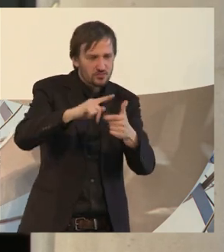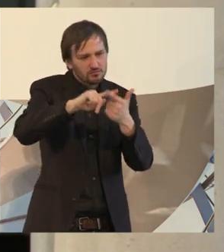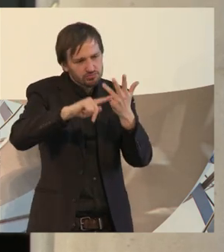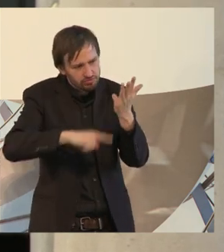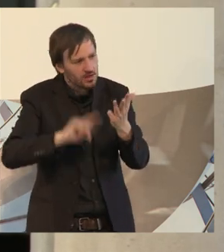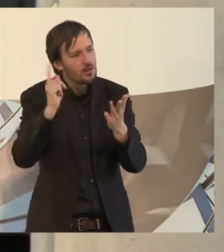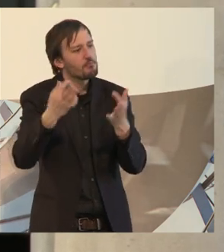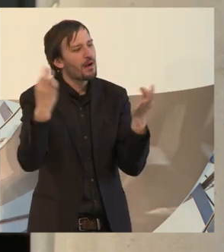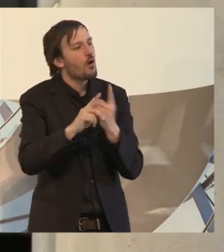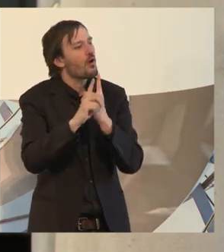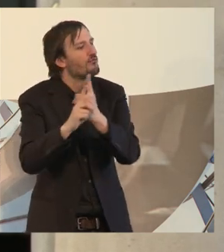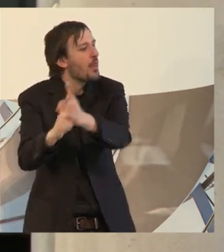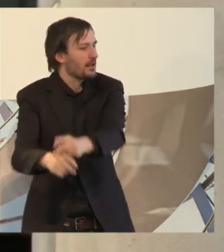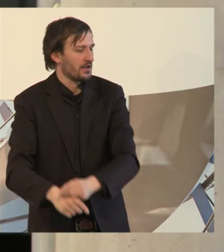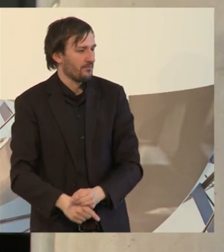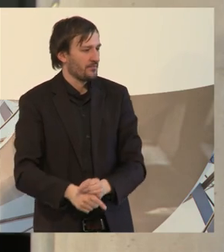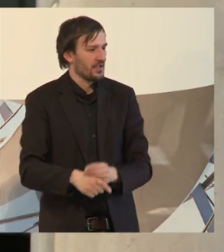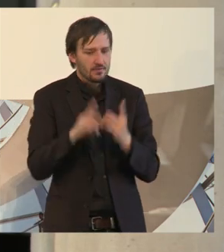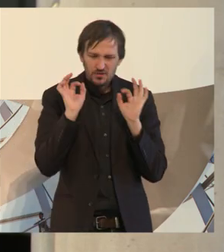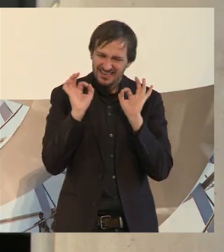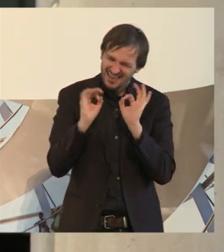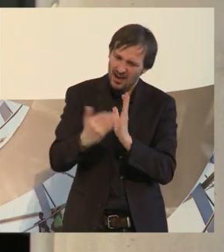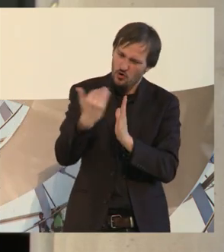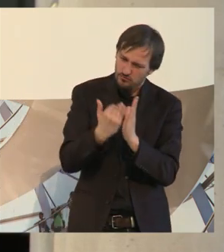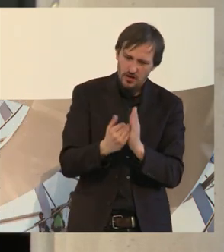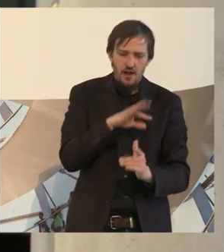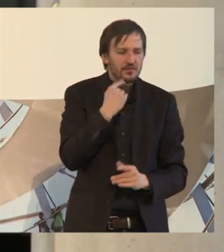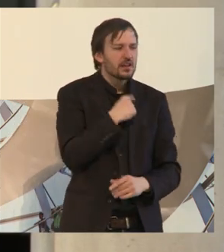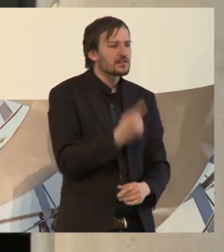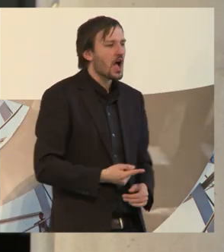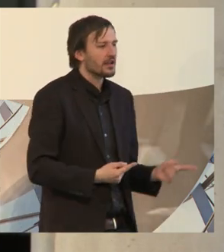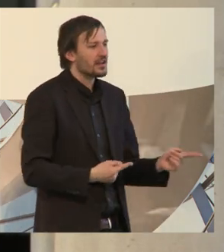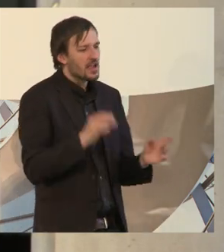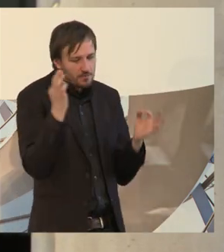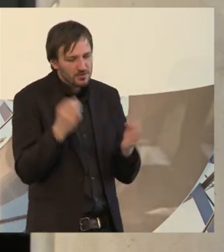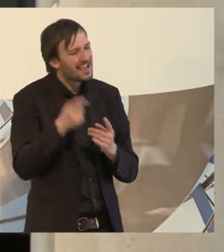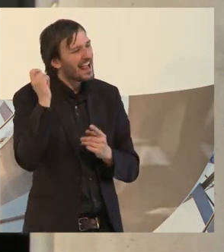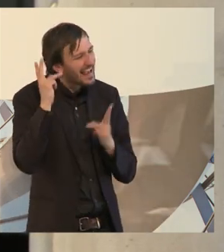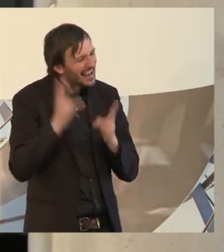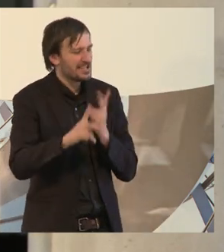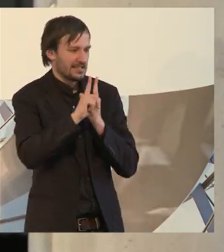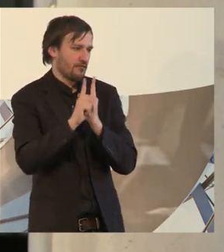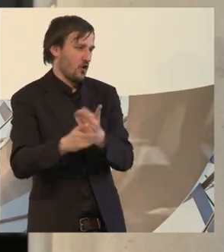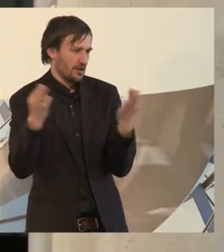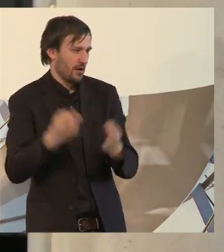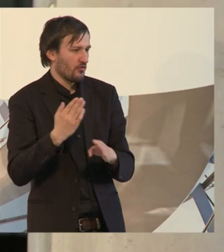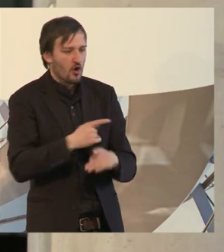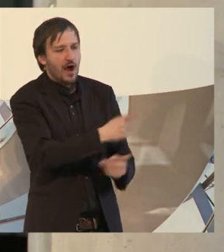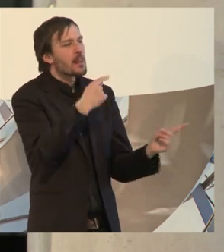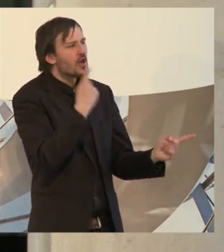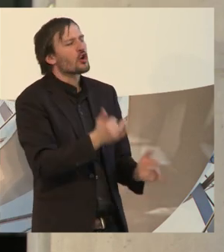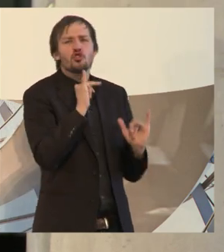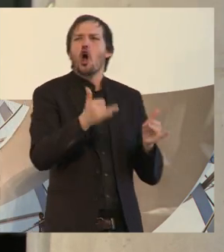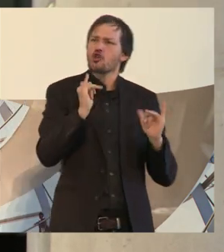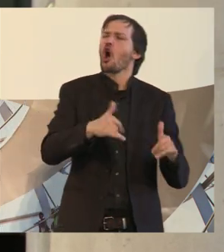haben. Sonst macht da jeder mit, was er will und sagt, ja, wir machen das ja im Betrieb, aber beweisen muss er es keimen und letztendlich machen sie genau das weiter, was sie früher